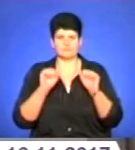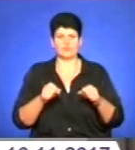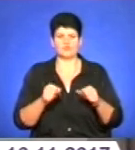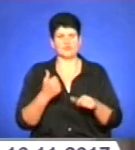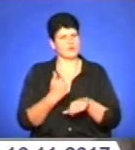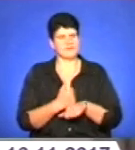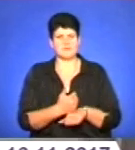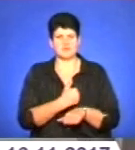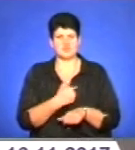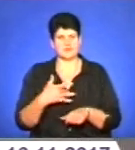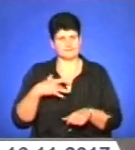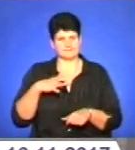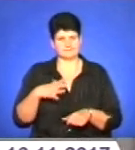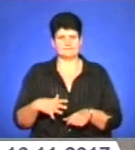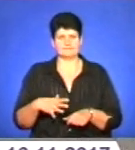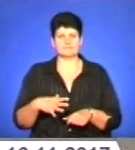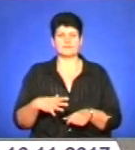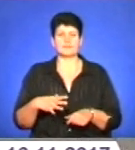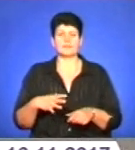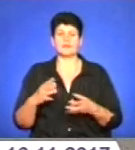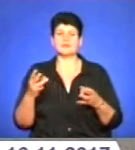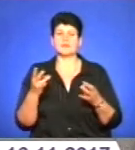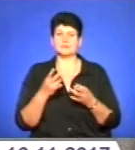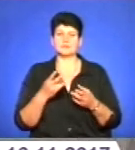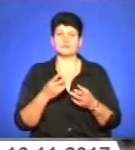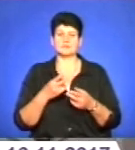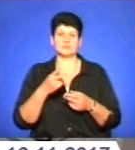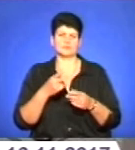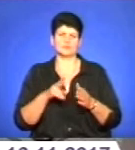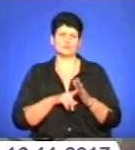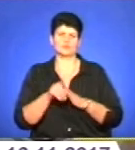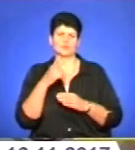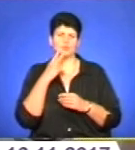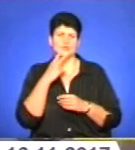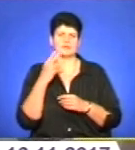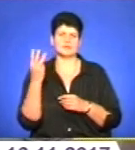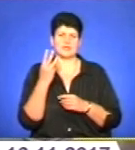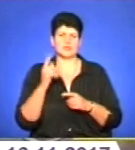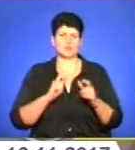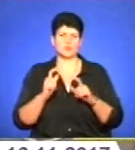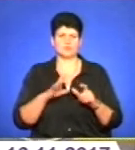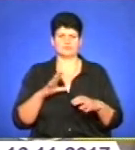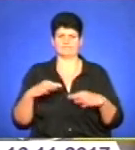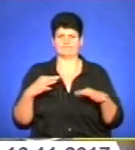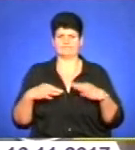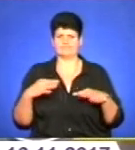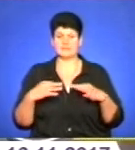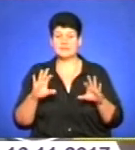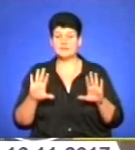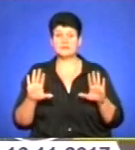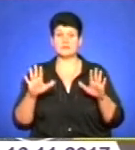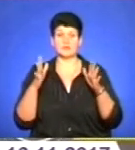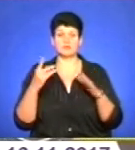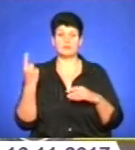бажання і сила волі. Почав палити десь на третьому курсі, був нервовий стрес. Так і якось вийшло, що